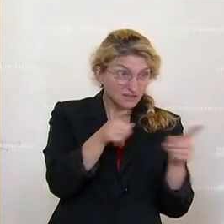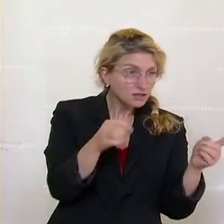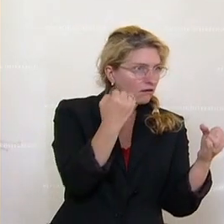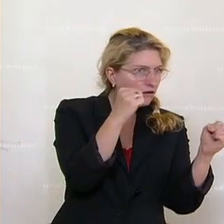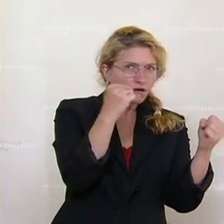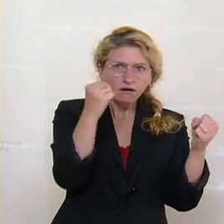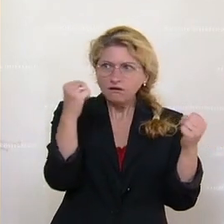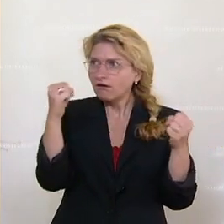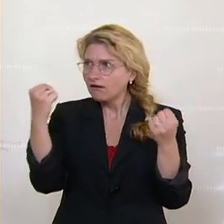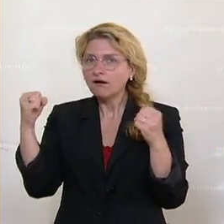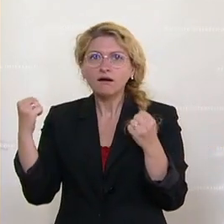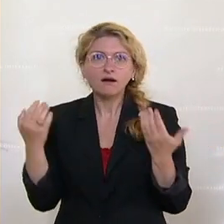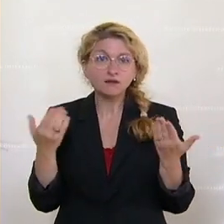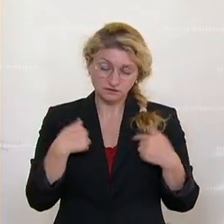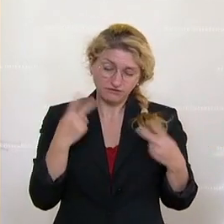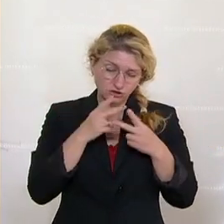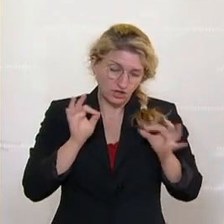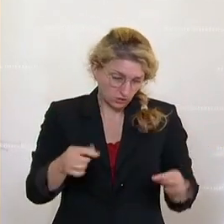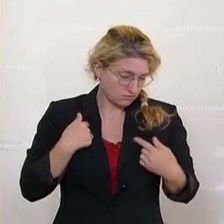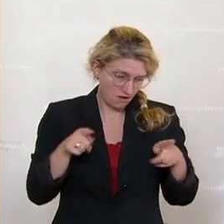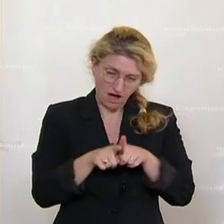schütteln, dann verstehe ich das, mir geht es eben so.